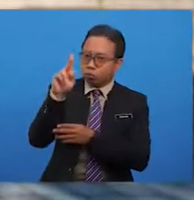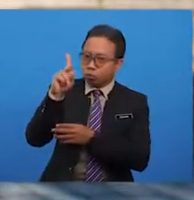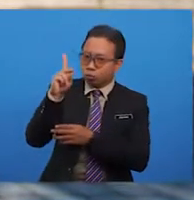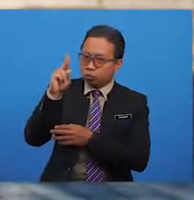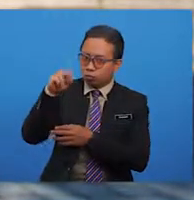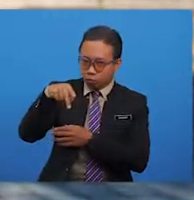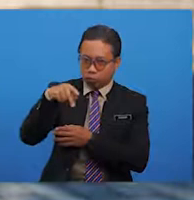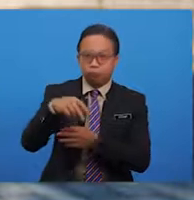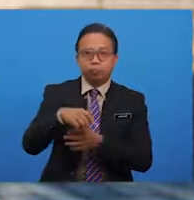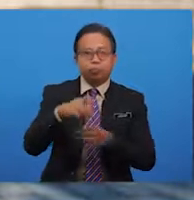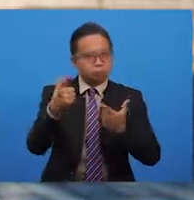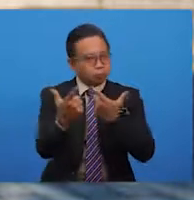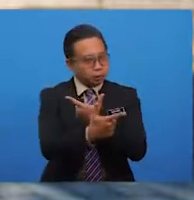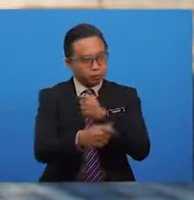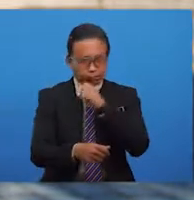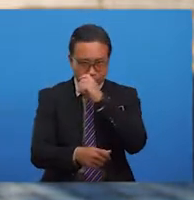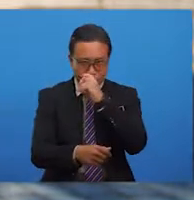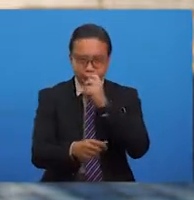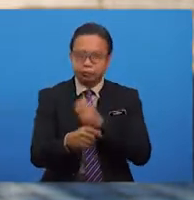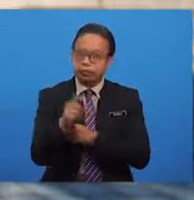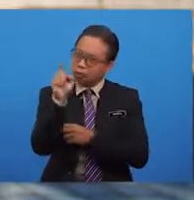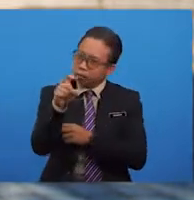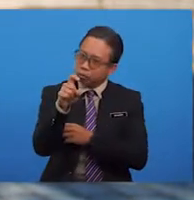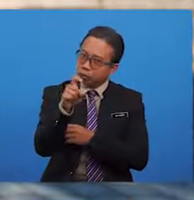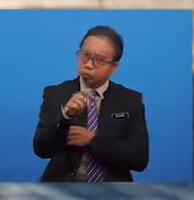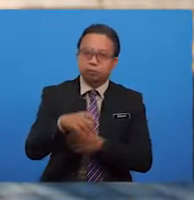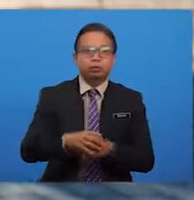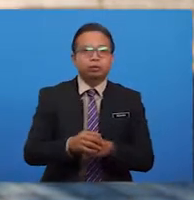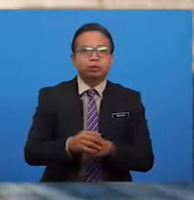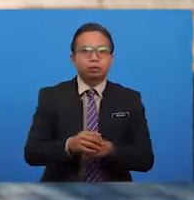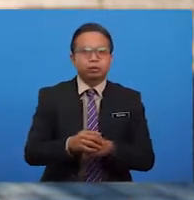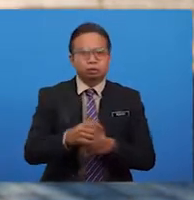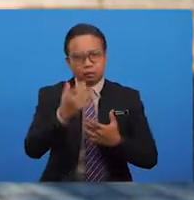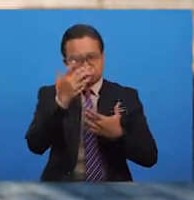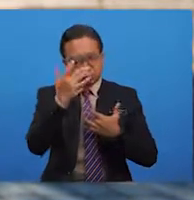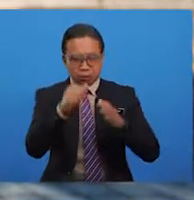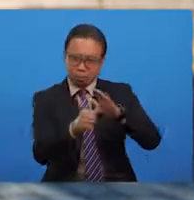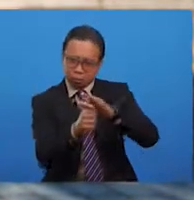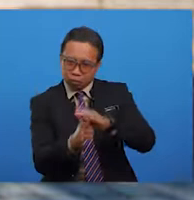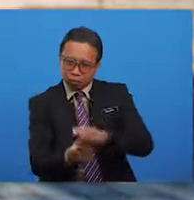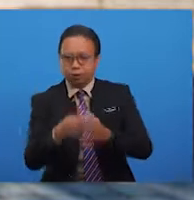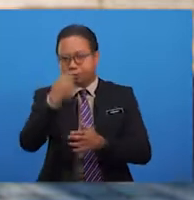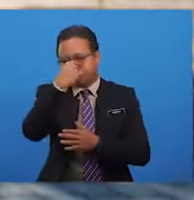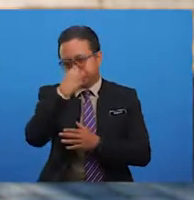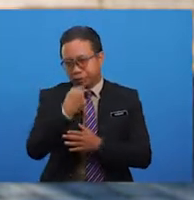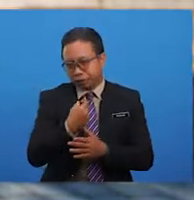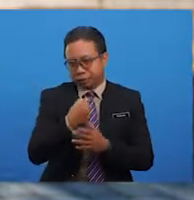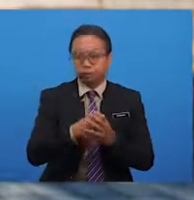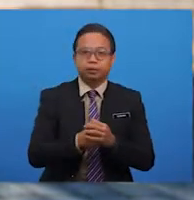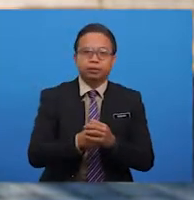Perang? Tentu sekali pelbagai penderitaan dan kesedihan yang tergambar